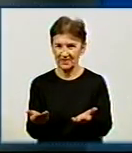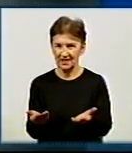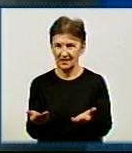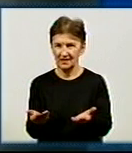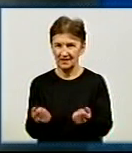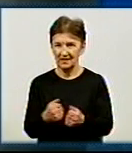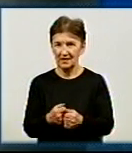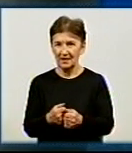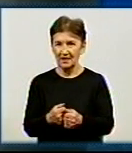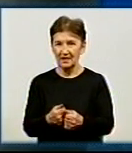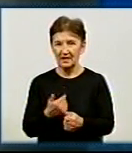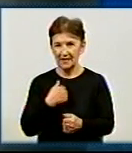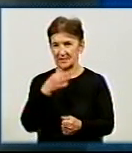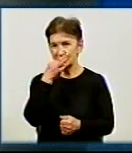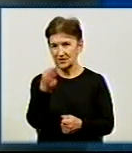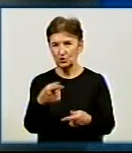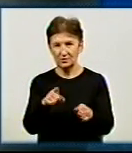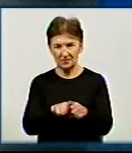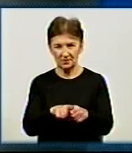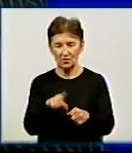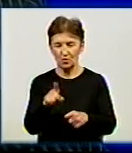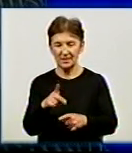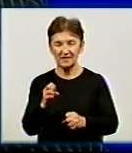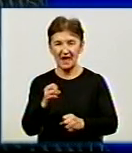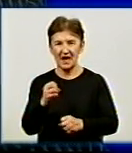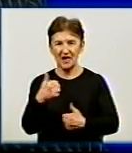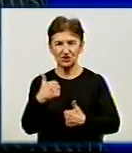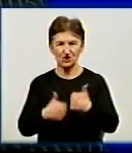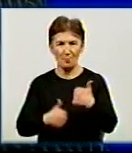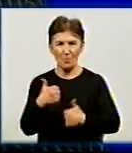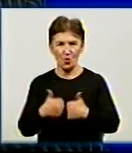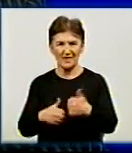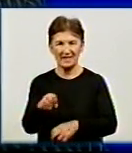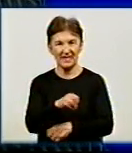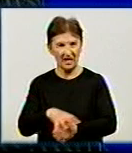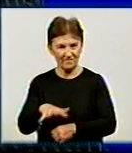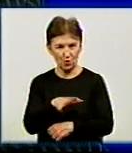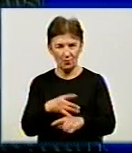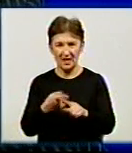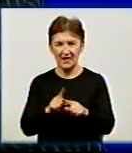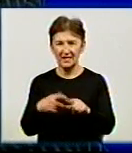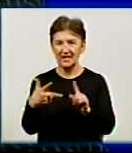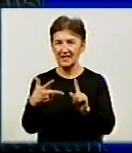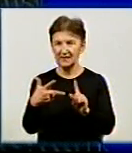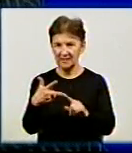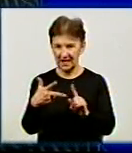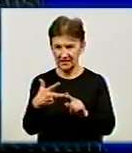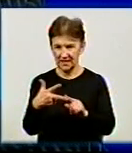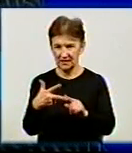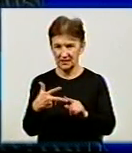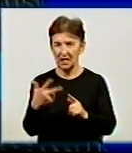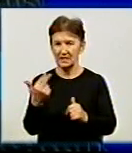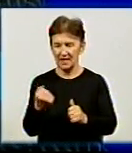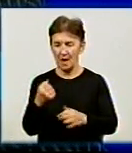Європи грала? Ну, скажімо так, збірна грала на чемпіонаті Європи в групі СІ. Це третій зазначенням дивізіон. Так, це